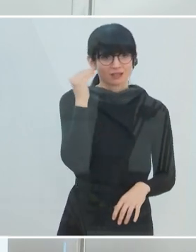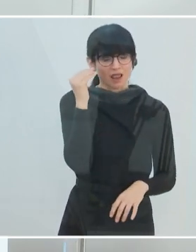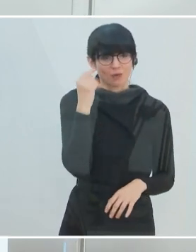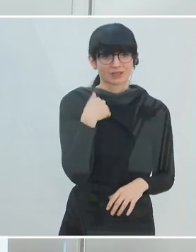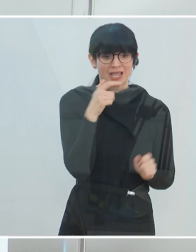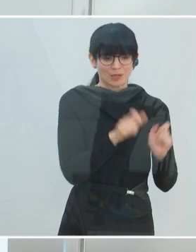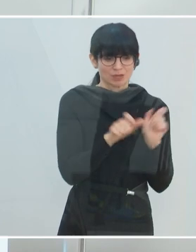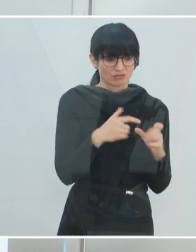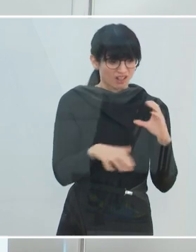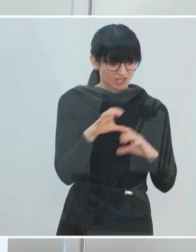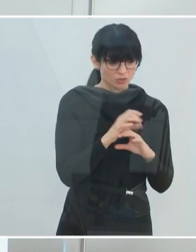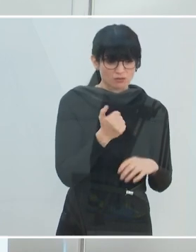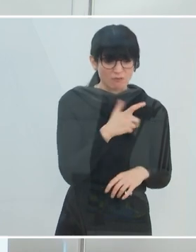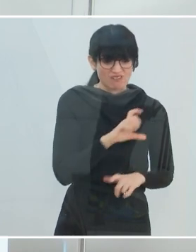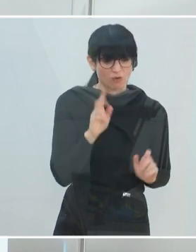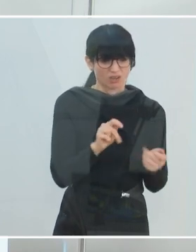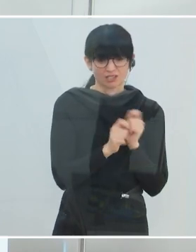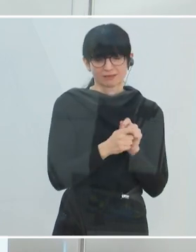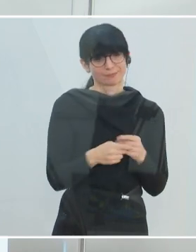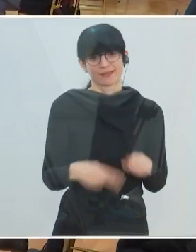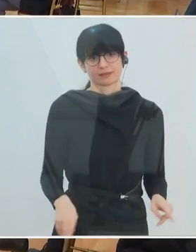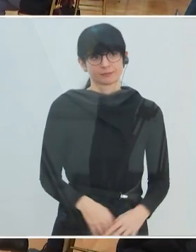personellen Ressourcen innerhalb von Wochen ändern können.